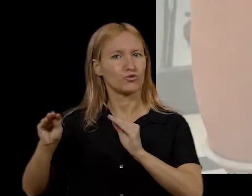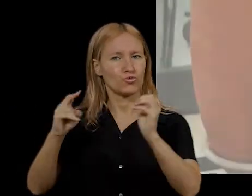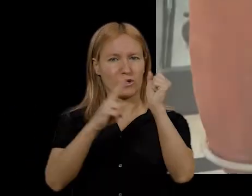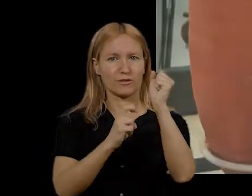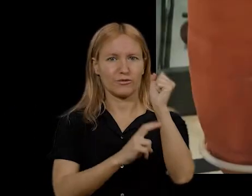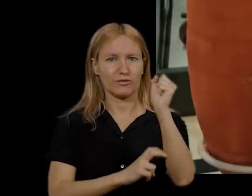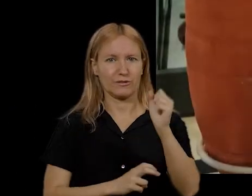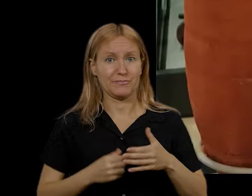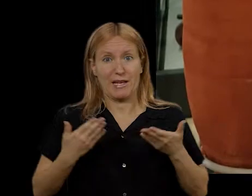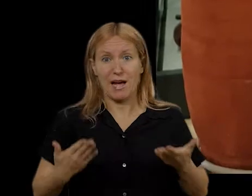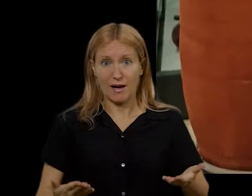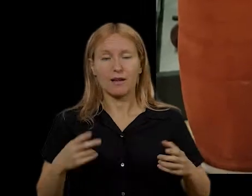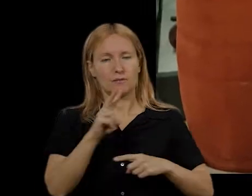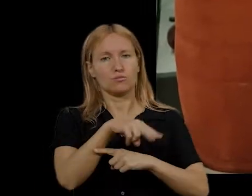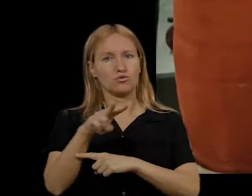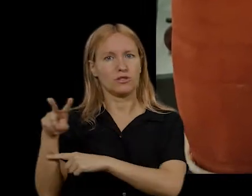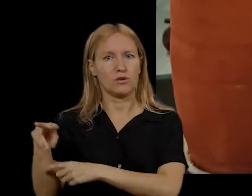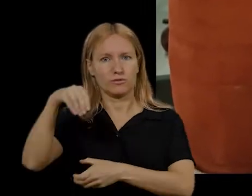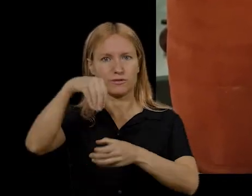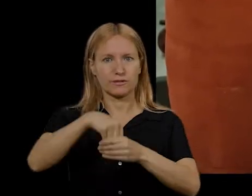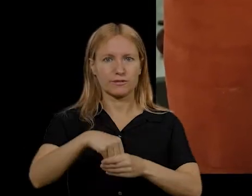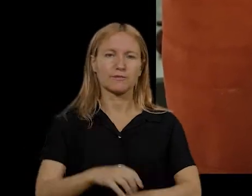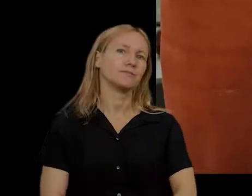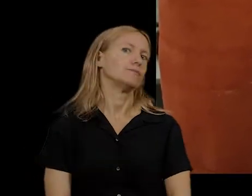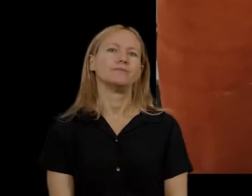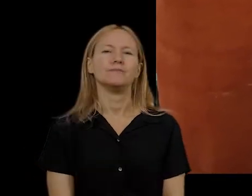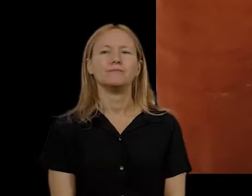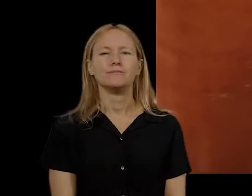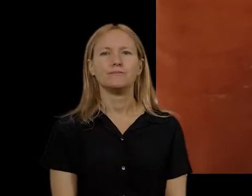seva col·lecció d'arqueologia, que ara es conserva al museu.